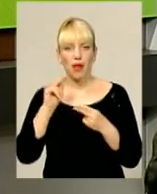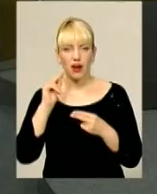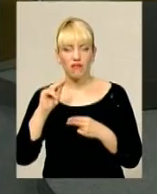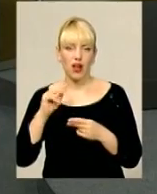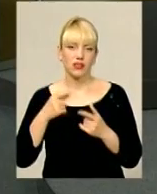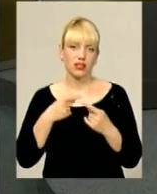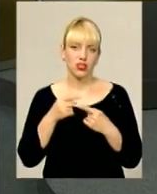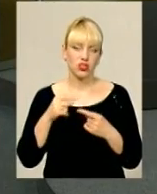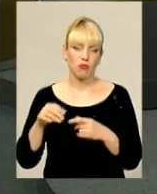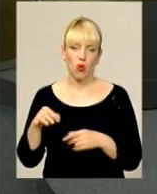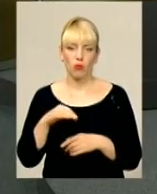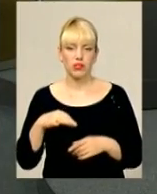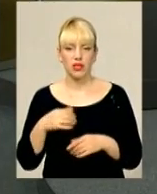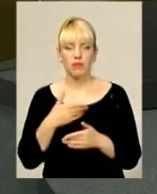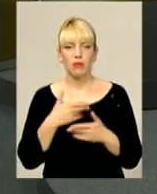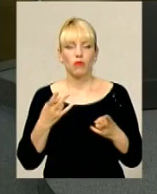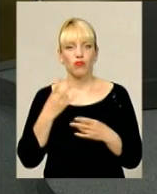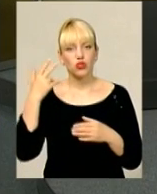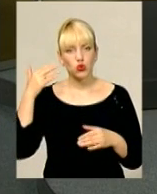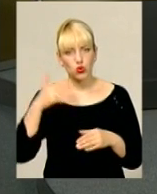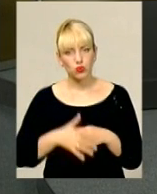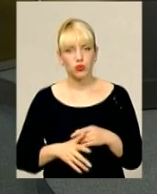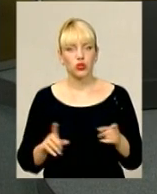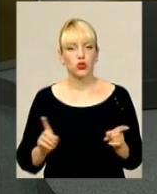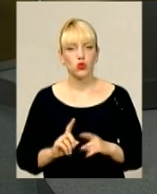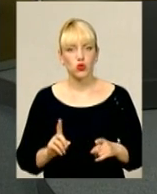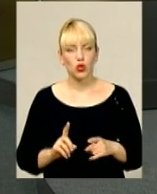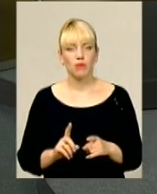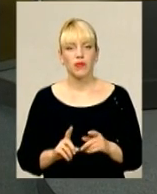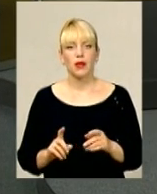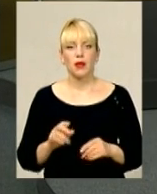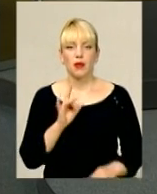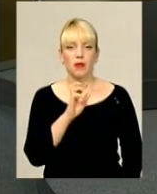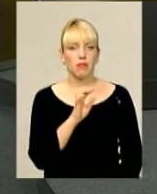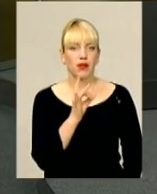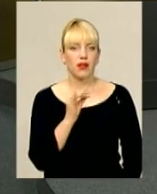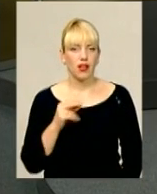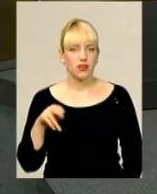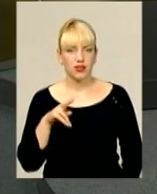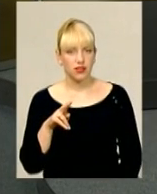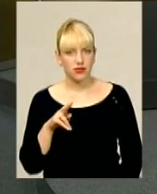іншими областями. Тому що ми повинні зрозуміти, що брендування – це